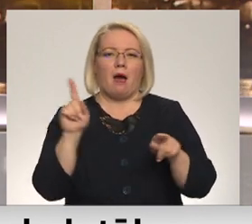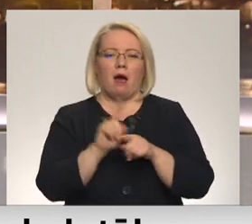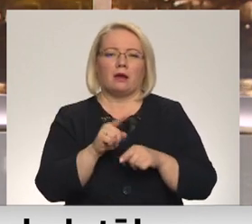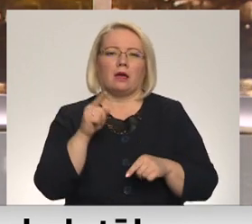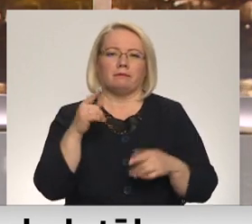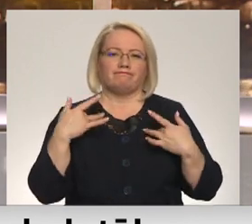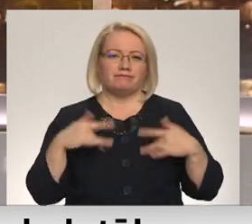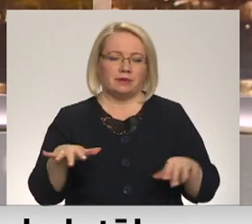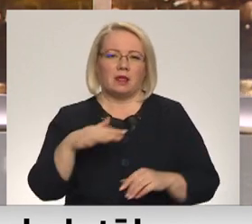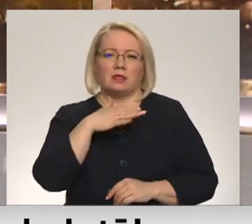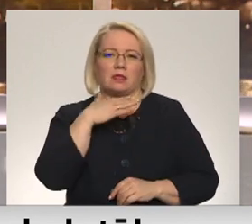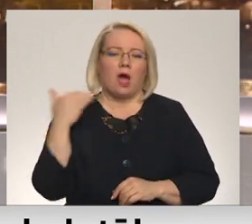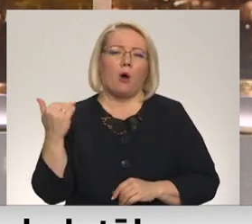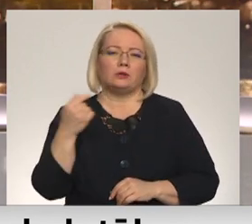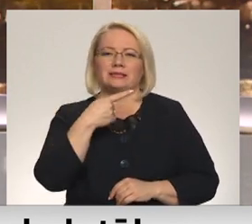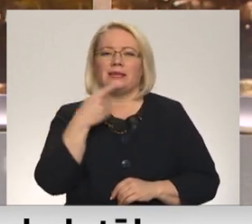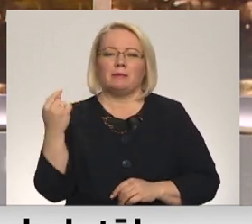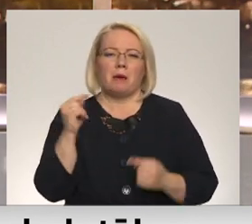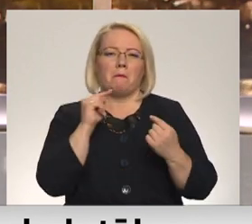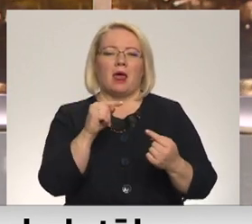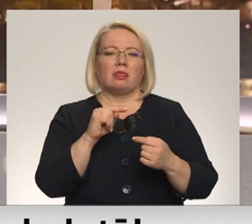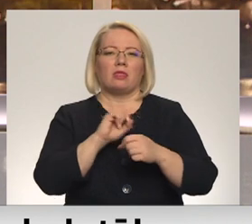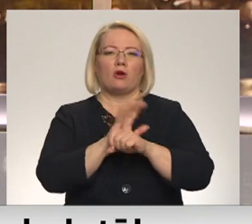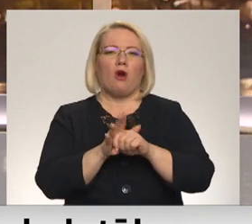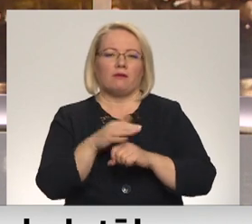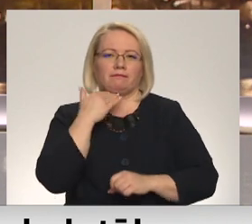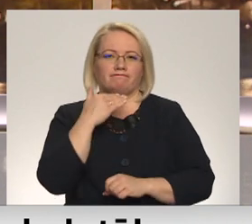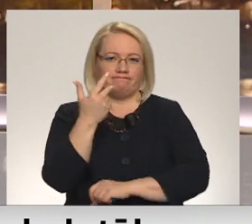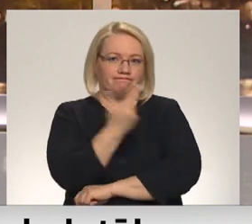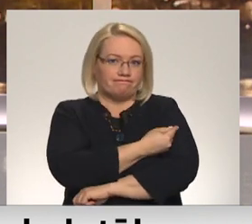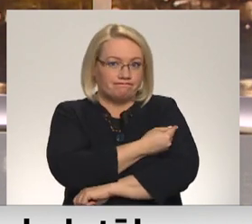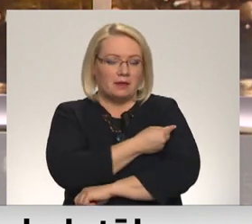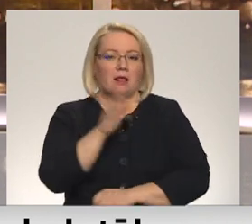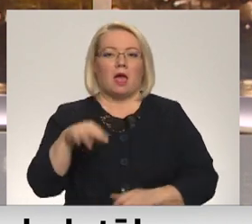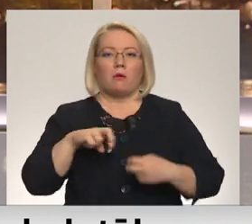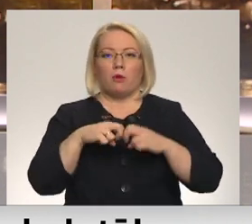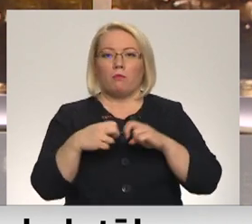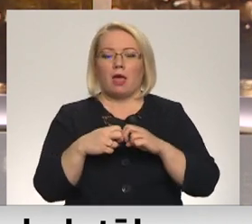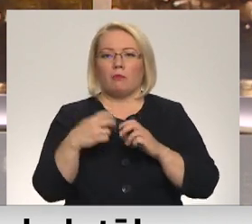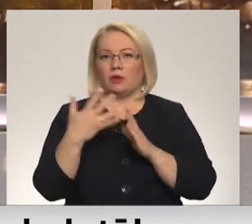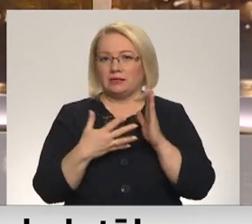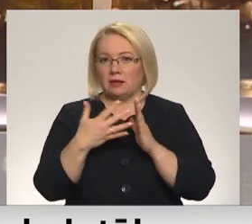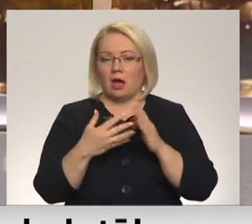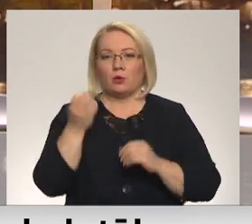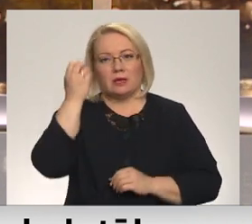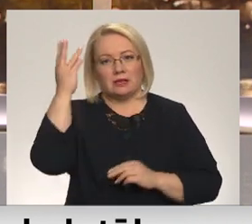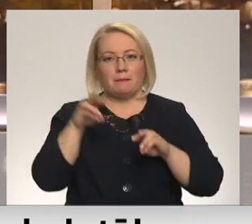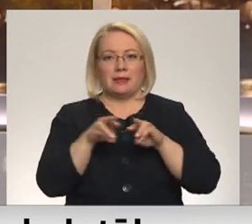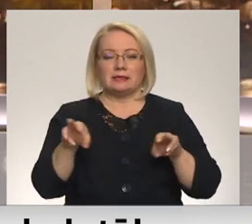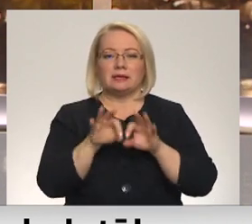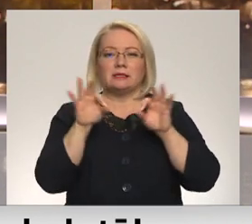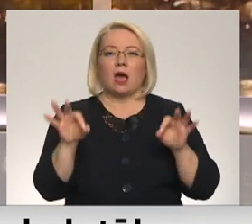uzteicis vairākiem simtiem pret Covid nevakcinētiem skolotājiem. Lai problēmu reiksinātu, Izglītības ministrija šodien sākos